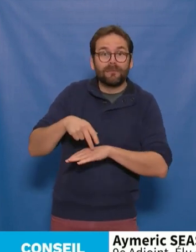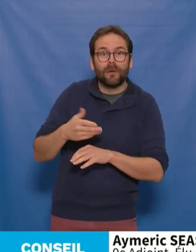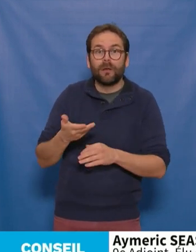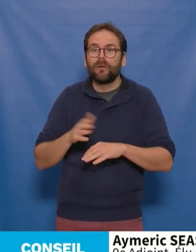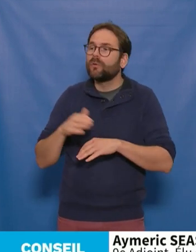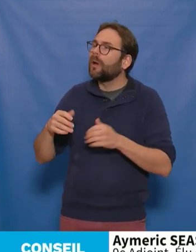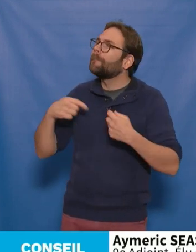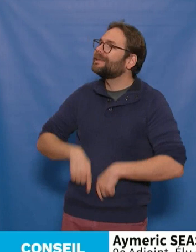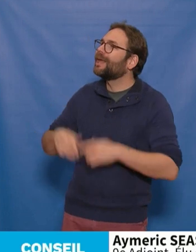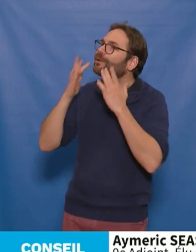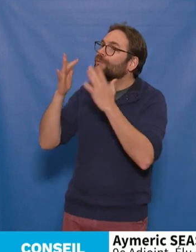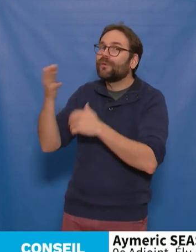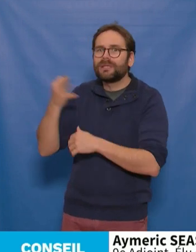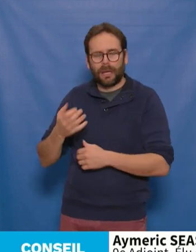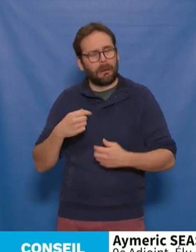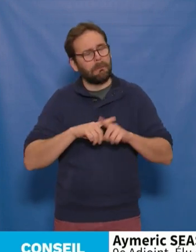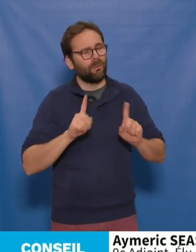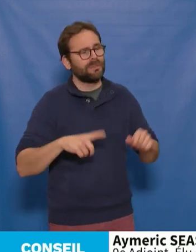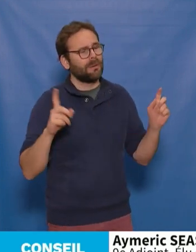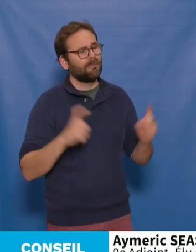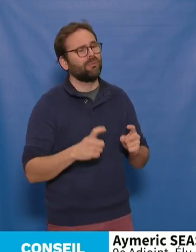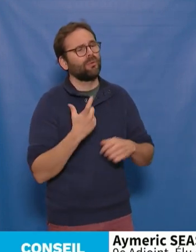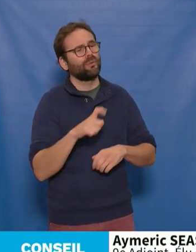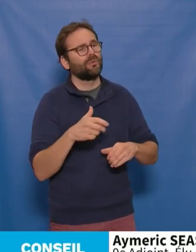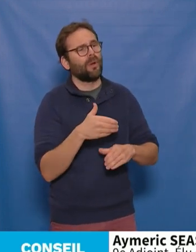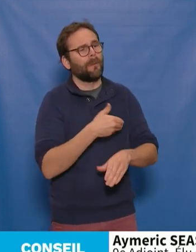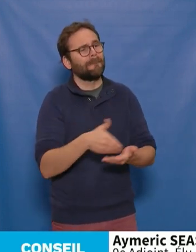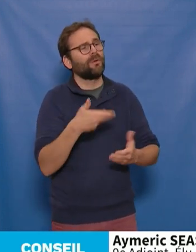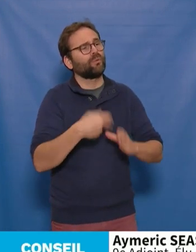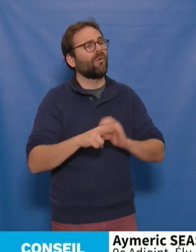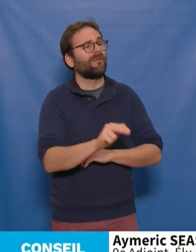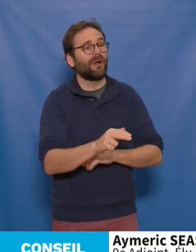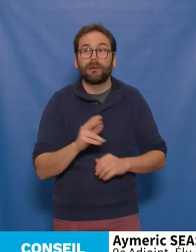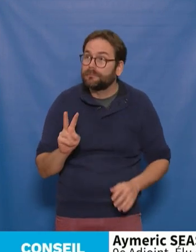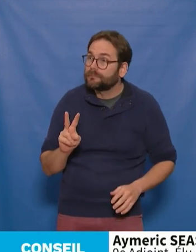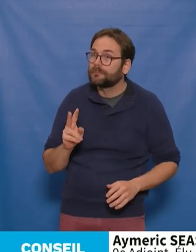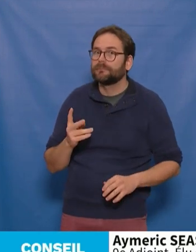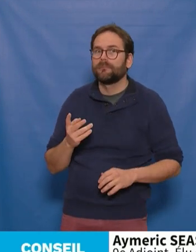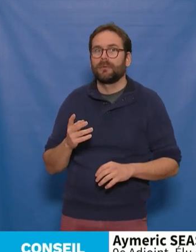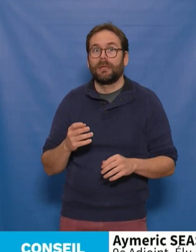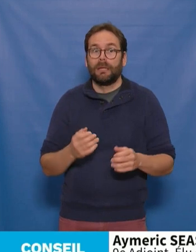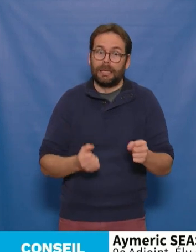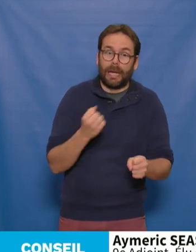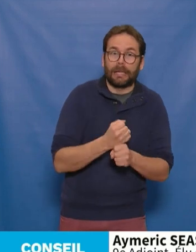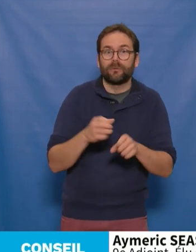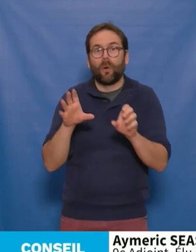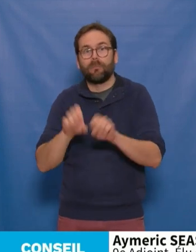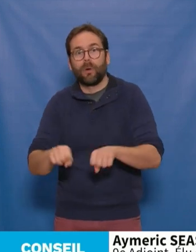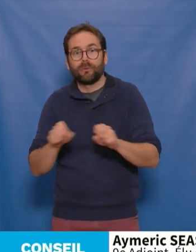Culture annonce une baisse budgétaire de plus de 200 millions d'euros. Créations comme productions sont en chute libre,